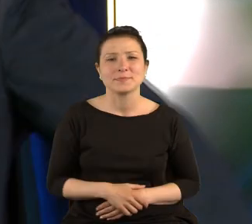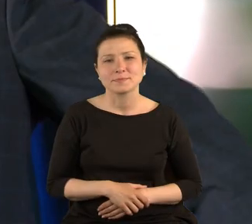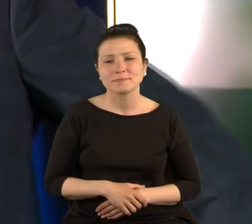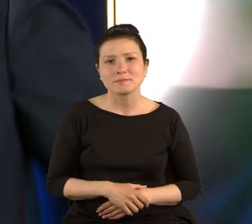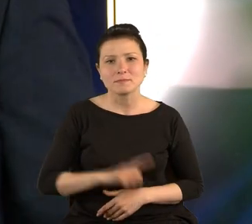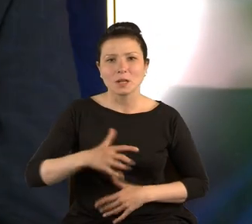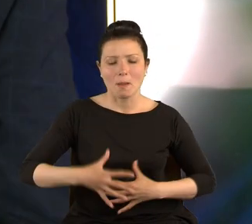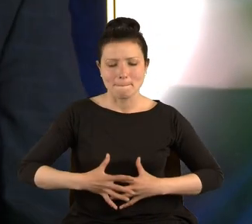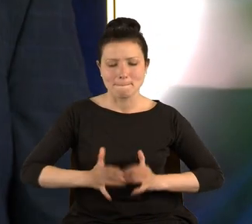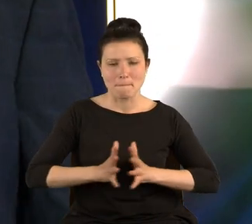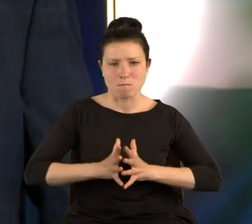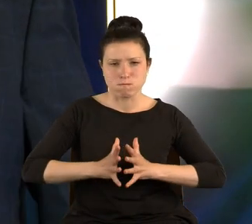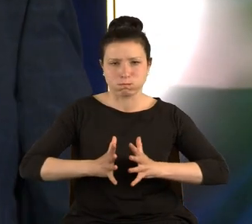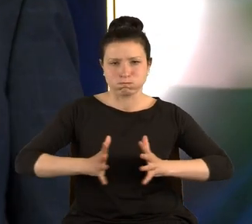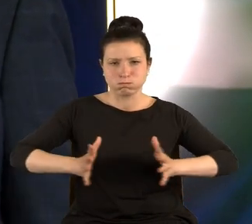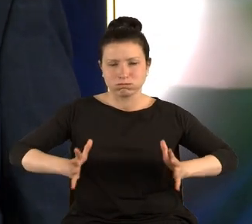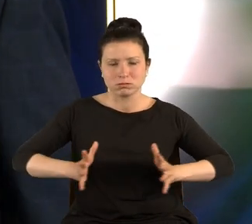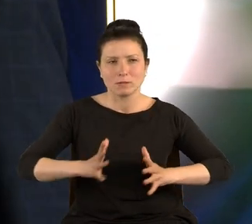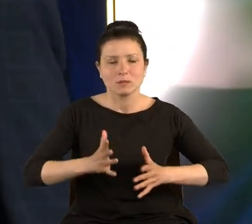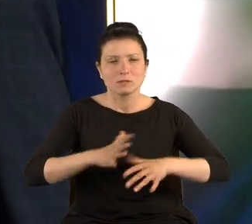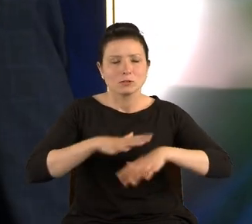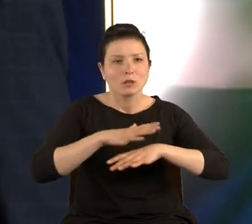otyli kulturą.